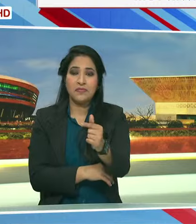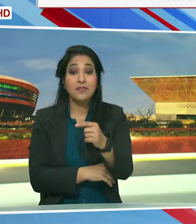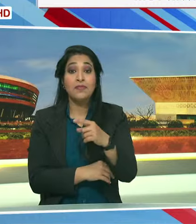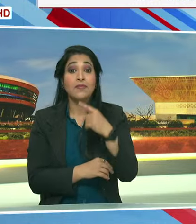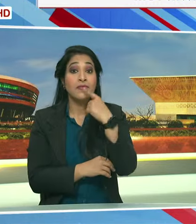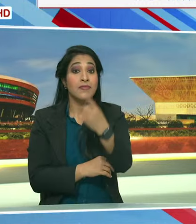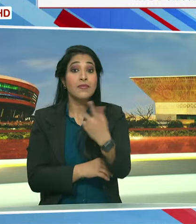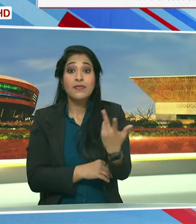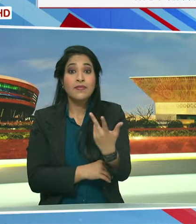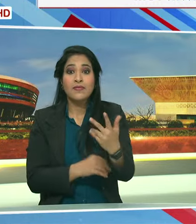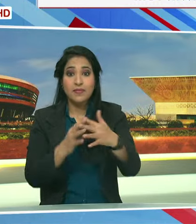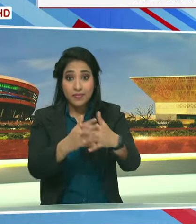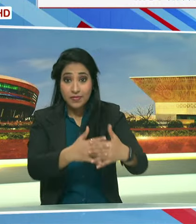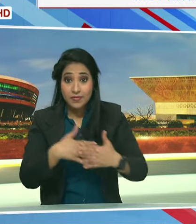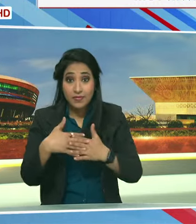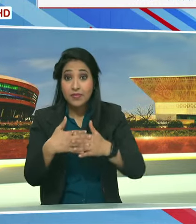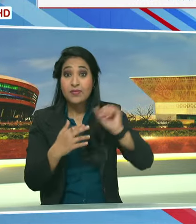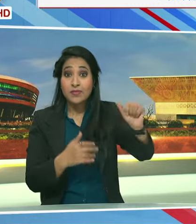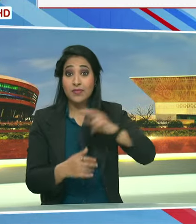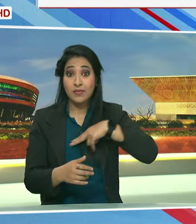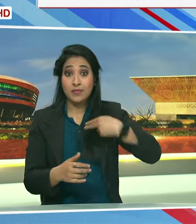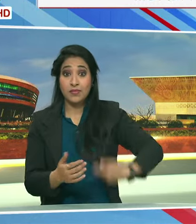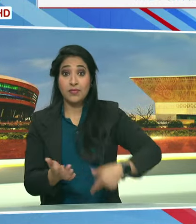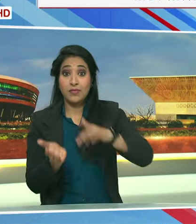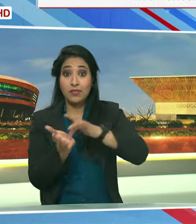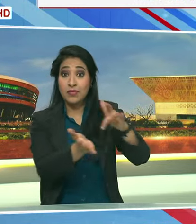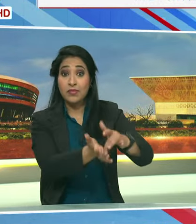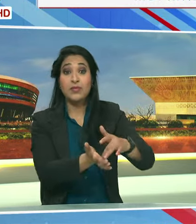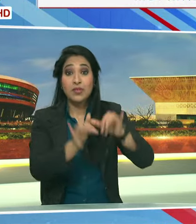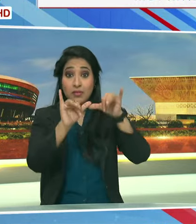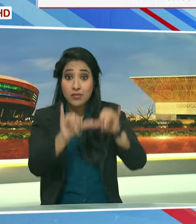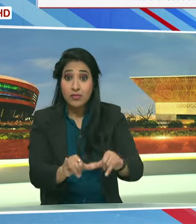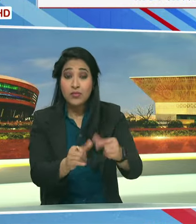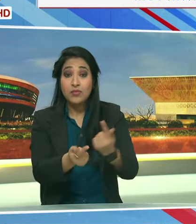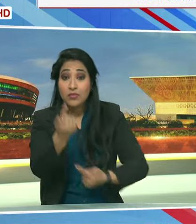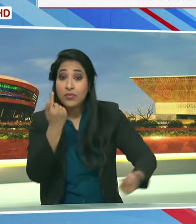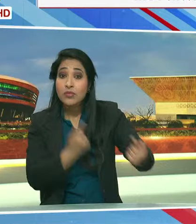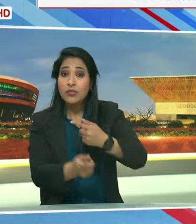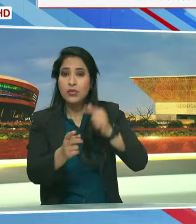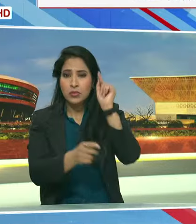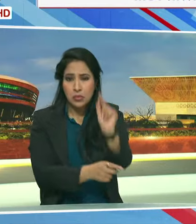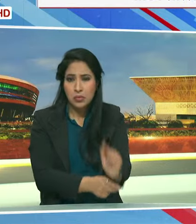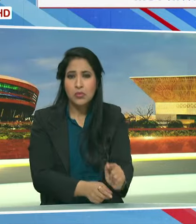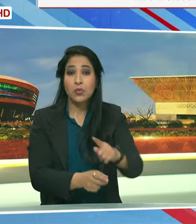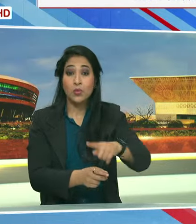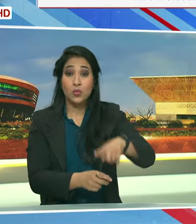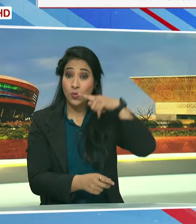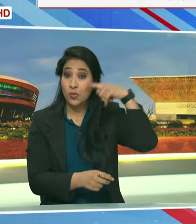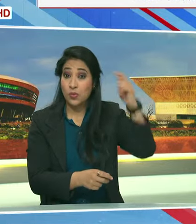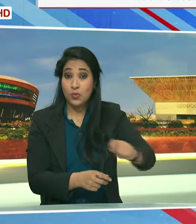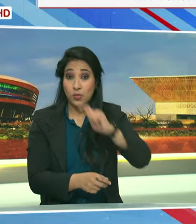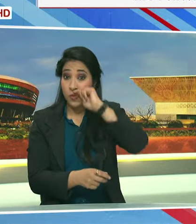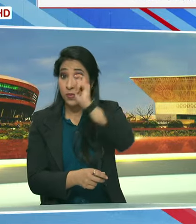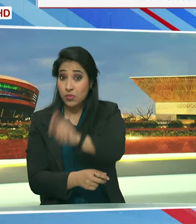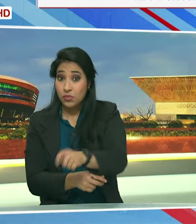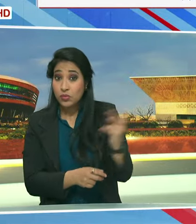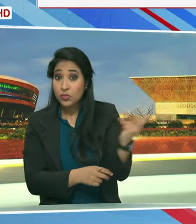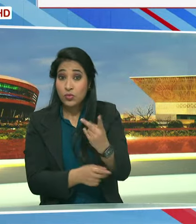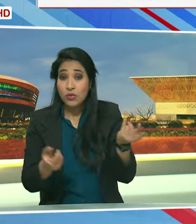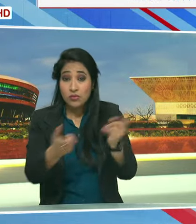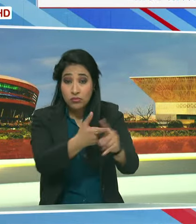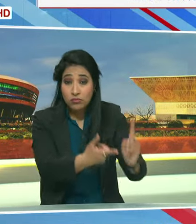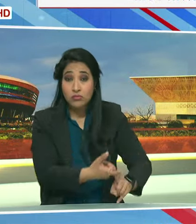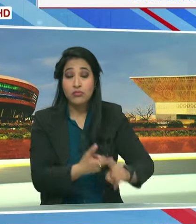उन्होंने कहा कि अमेरिका और चीन से जुड़े भूर आजनितिक मुड़ों रूस यूकरेन की सिती